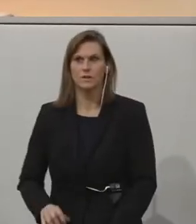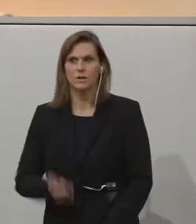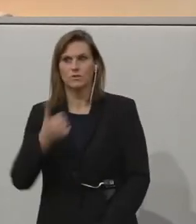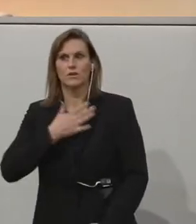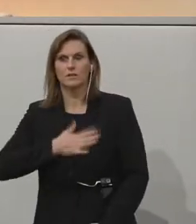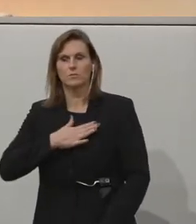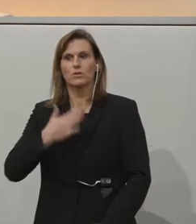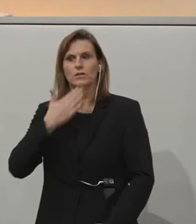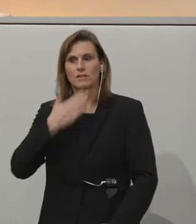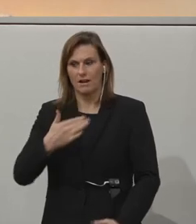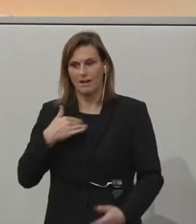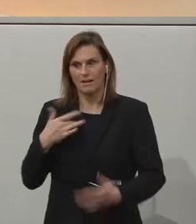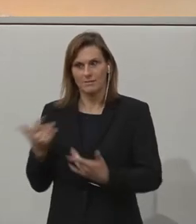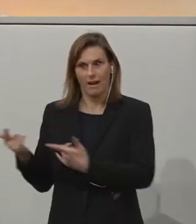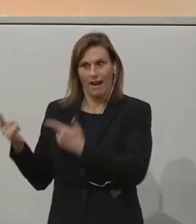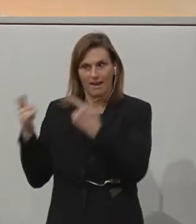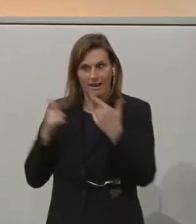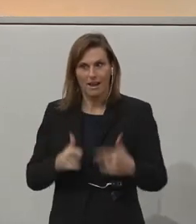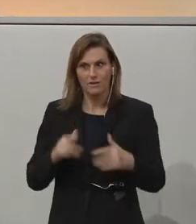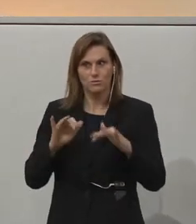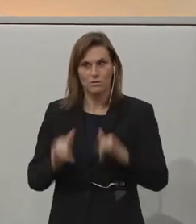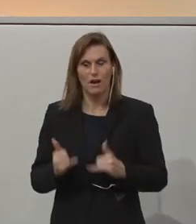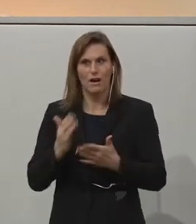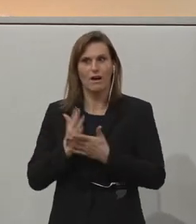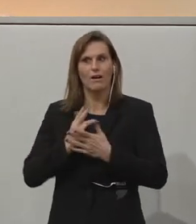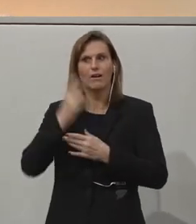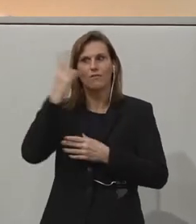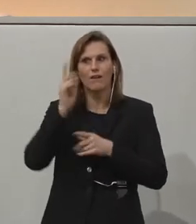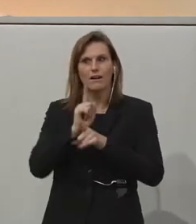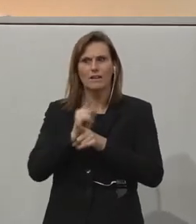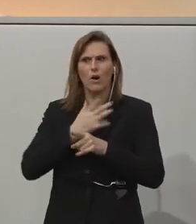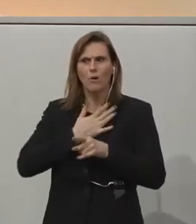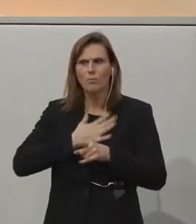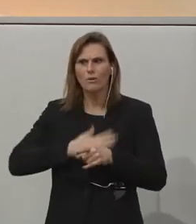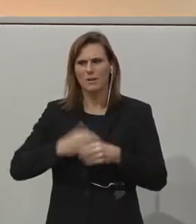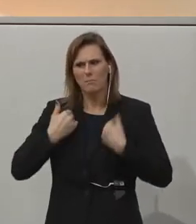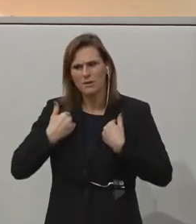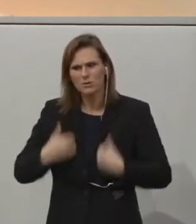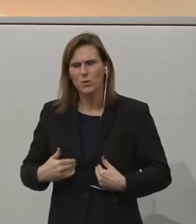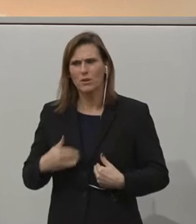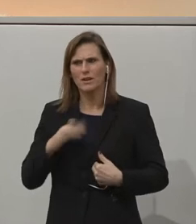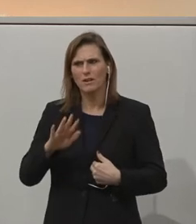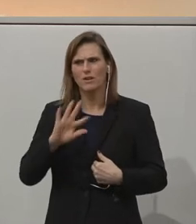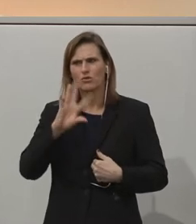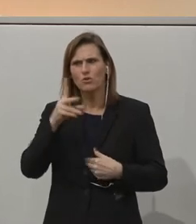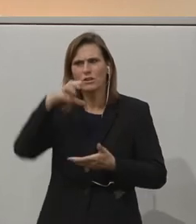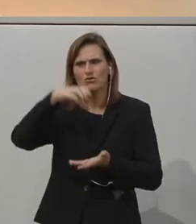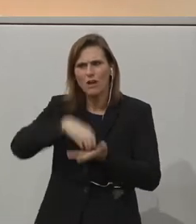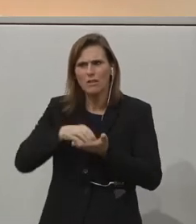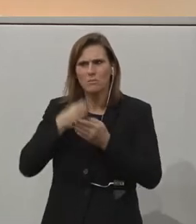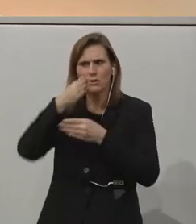that I could have been there in person in your beautiful city. But I guess that will have to wait